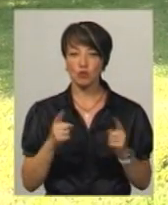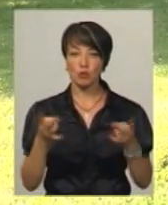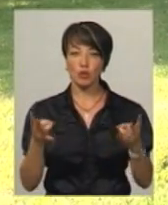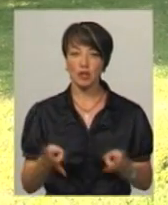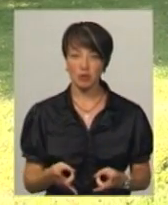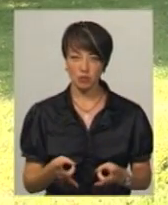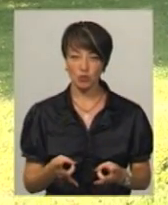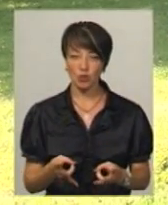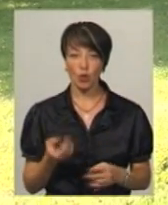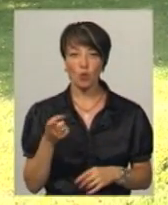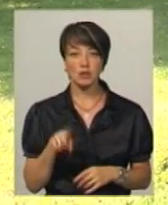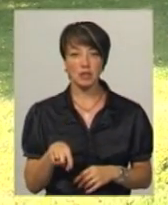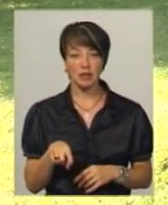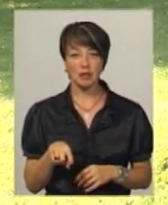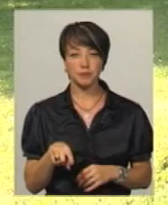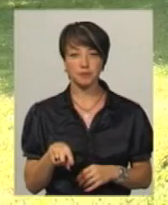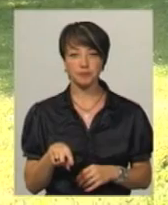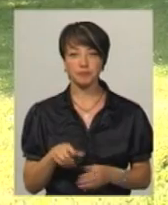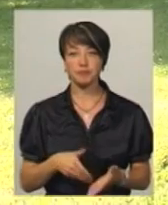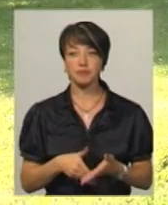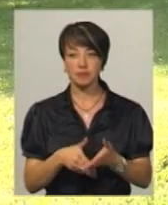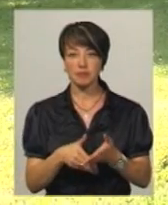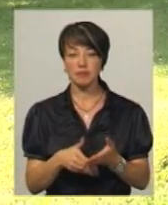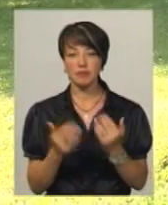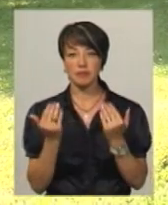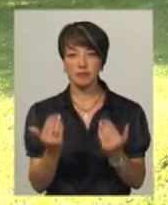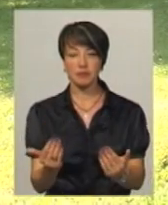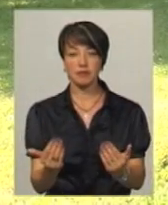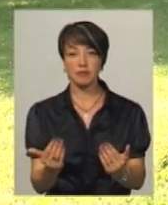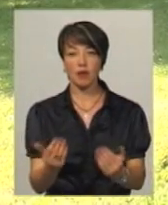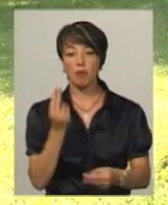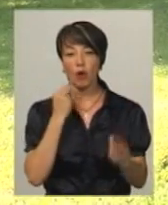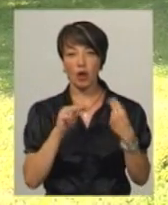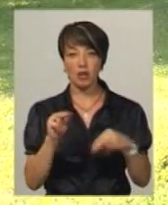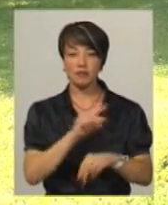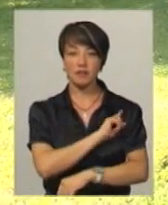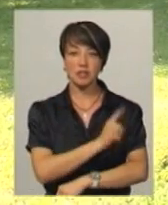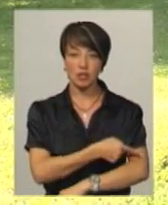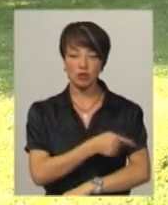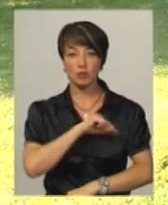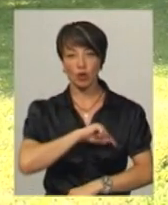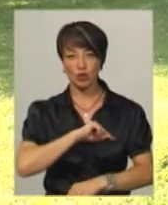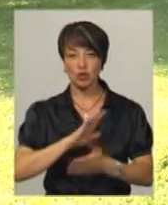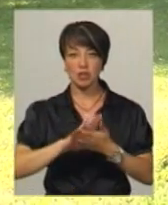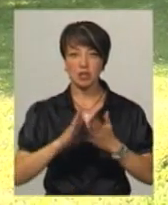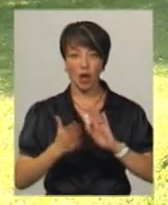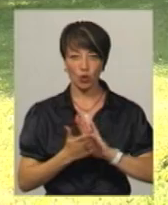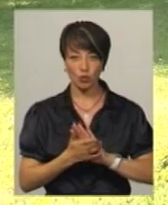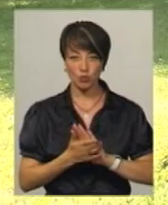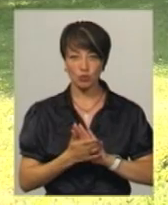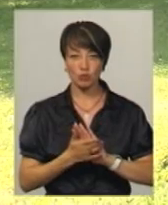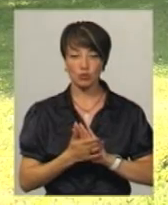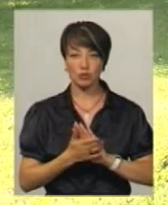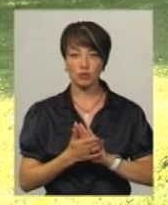потрібною, оскільки сприяє їхньому покращенню як фізичного, так і психологічного стану,